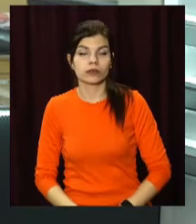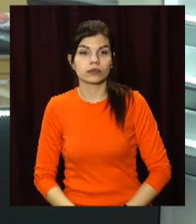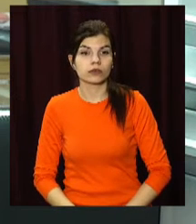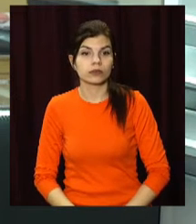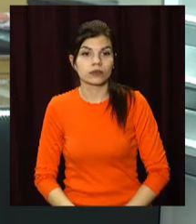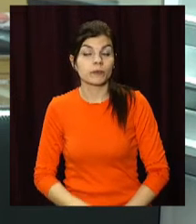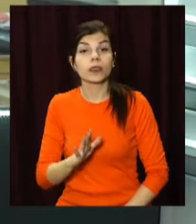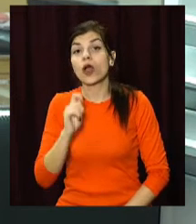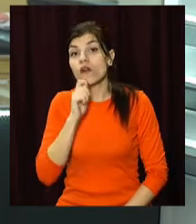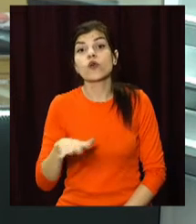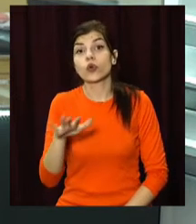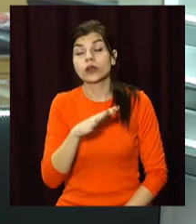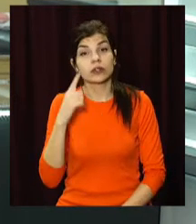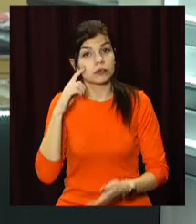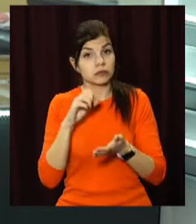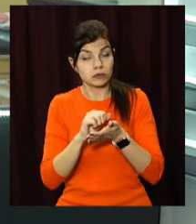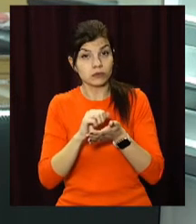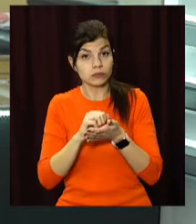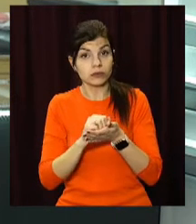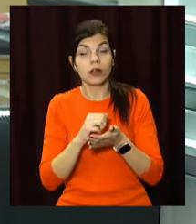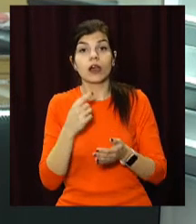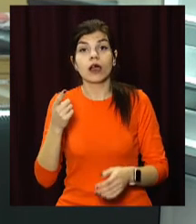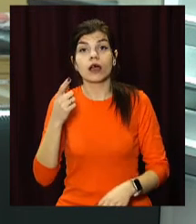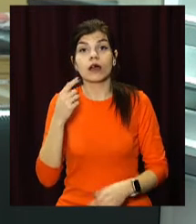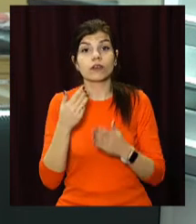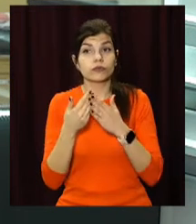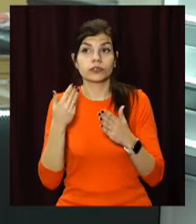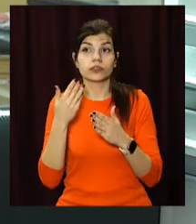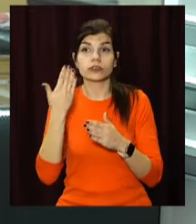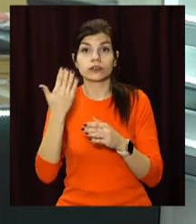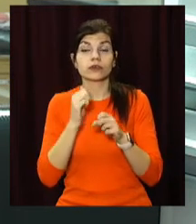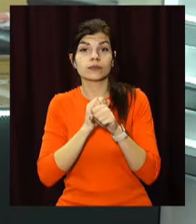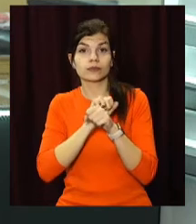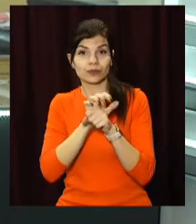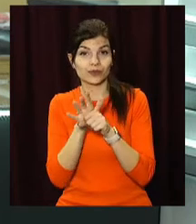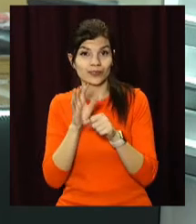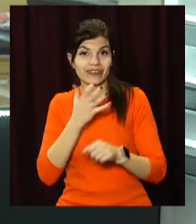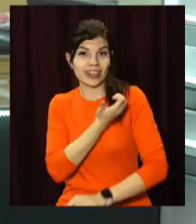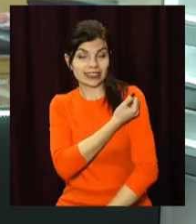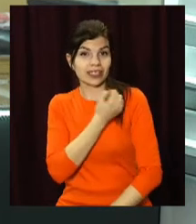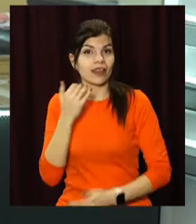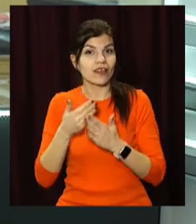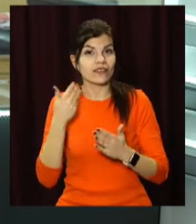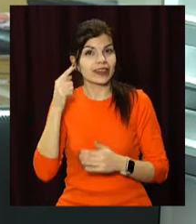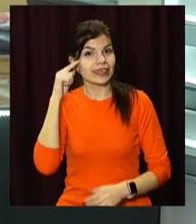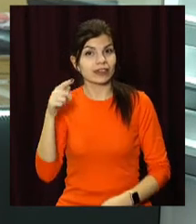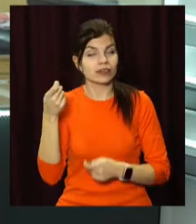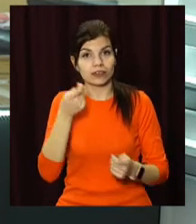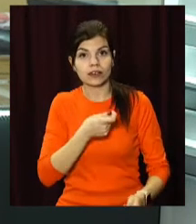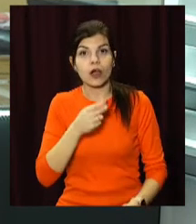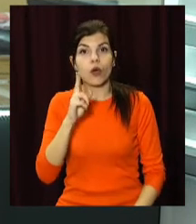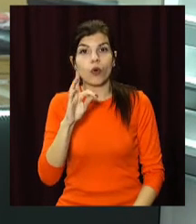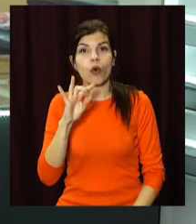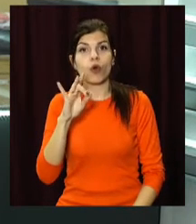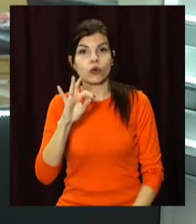В Україні зареєстрували китайську вакцину від COVID-19 CoronaVac. Це вже третій препарат, що використовуватимуть в країні.